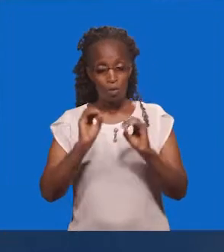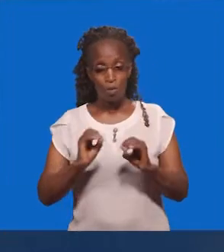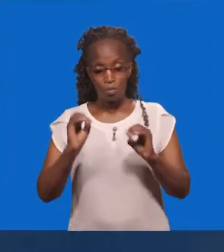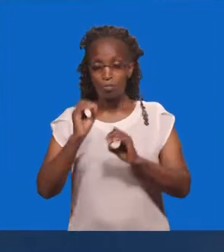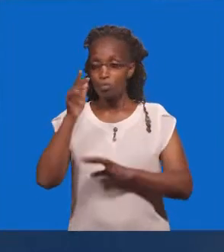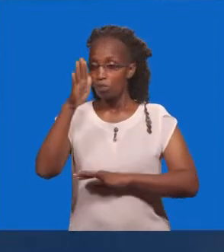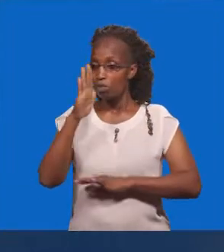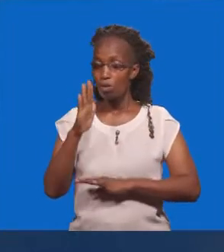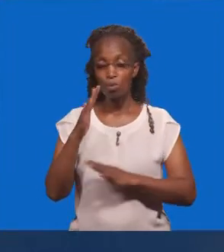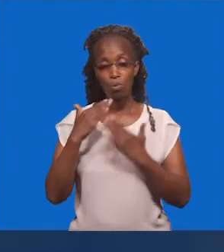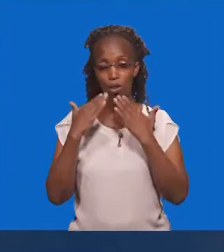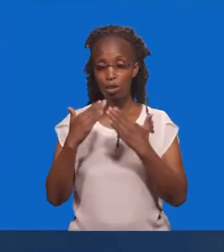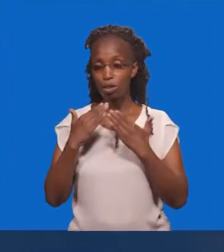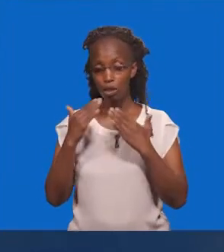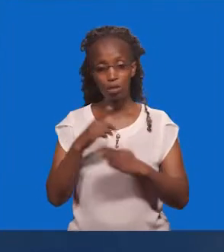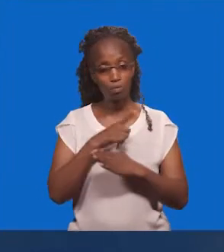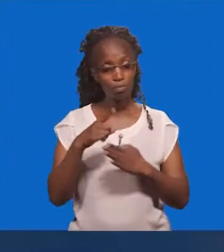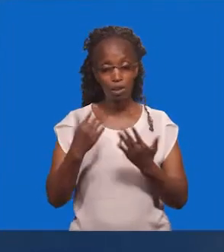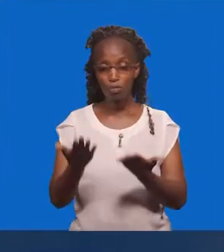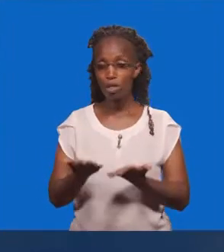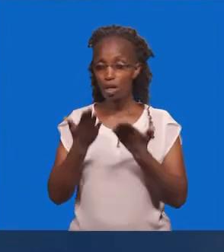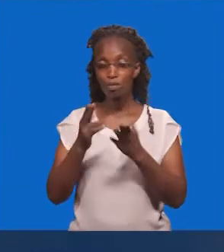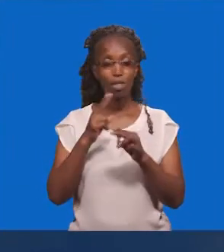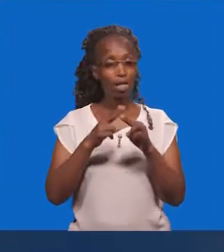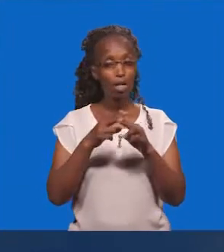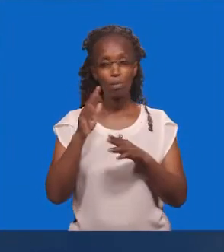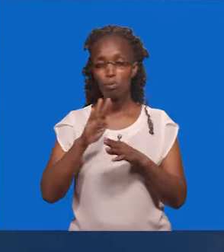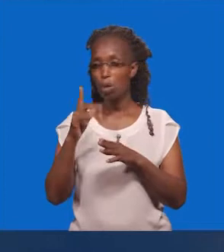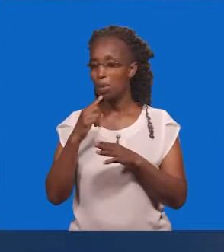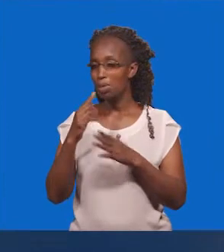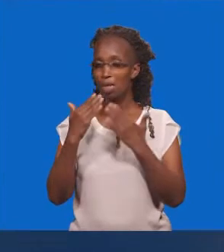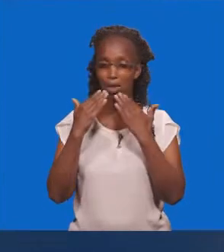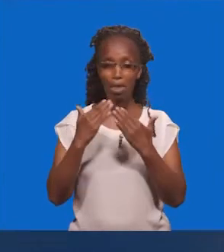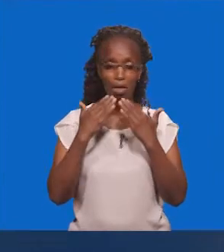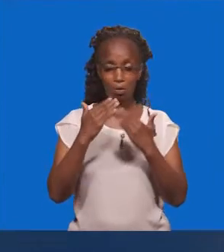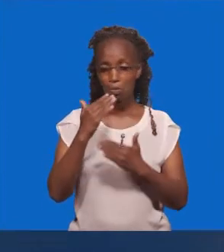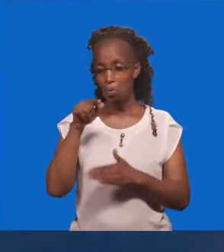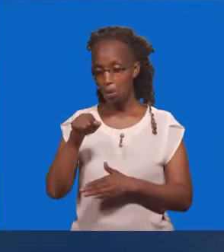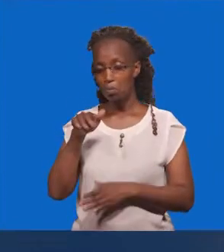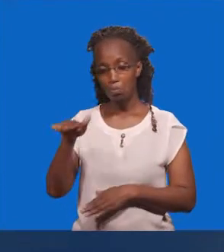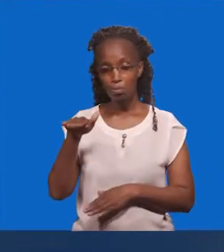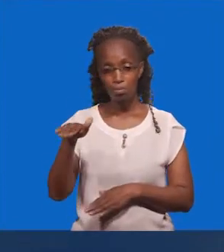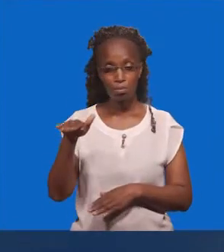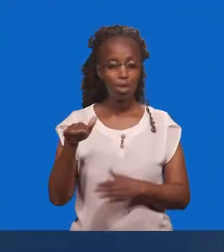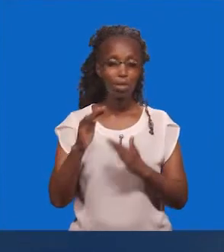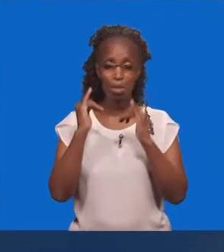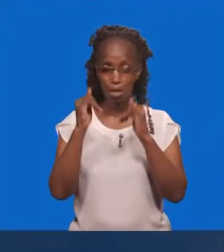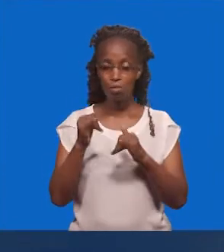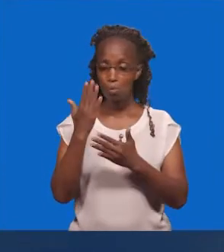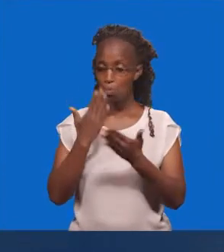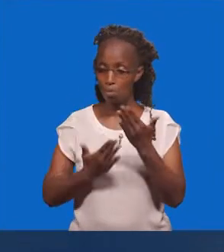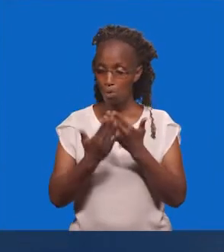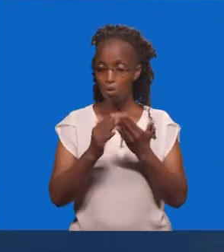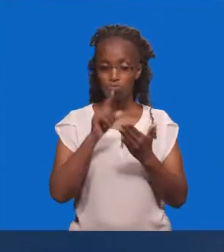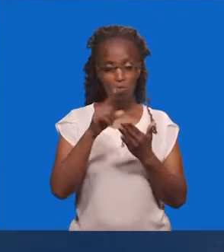katika jina la Yesu Kristo Tunakushukuru, tunalinua jina lako Tunasema unastahili Asubu ya leo Ni asubu